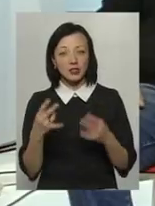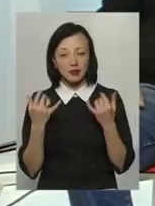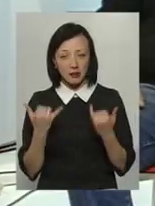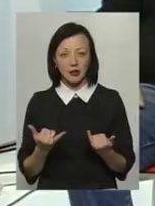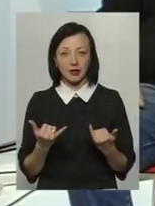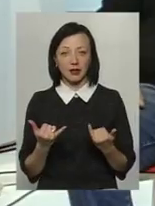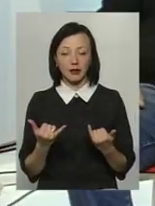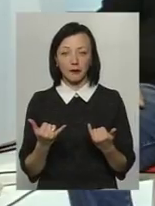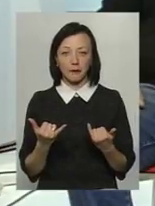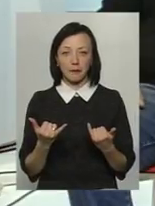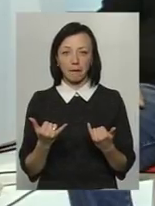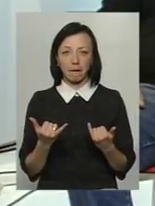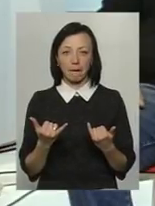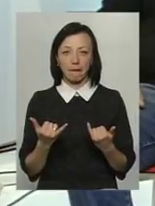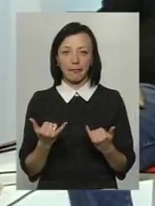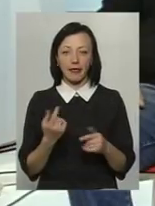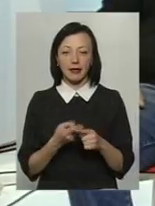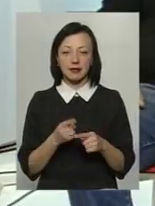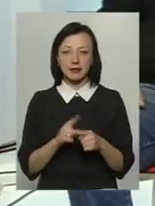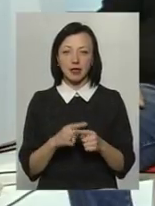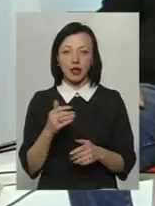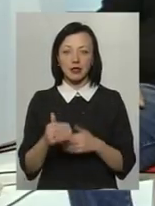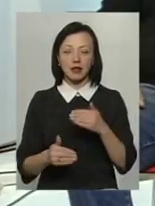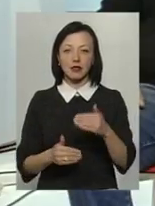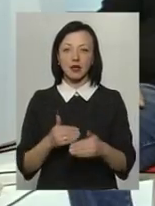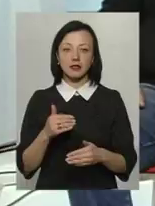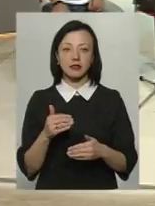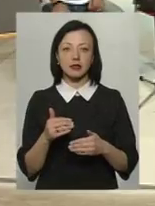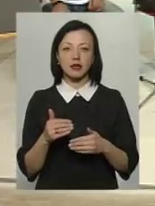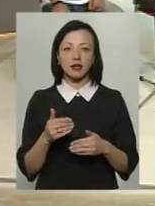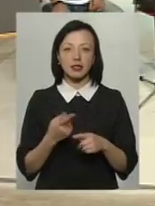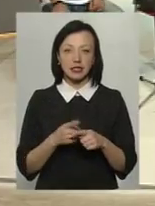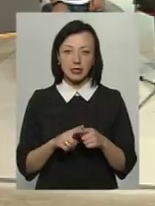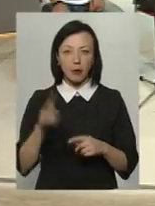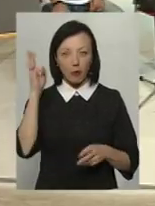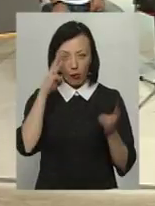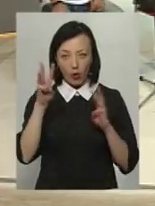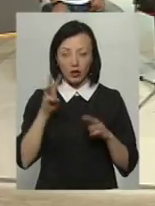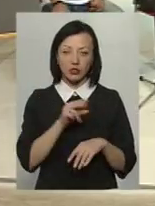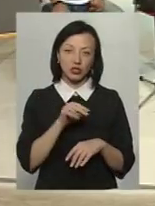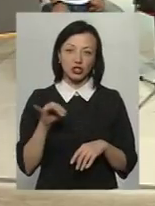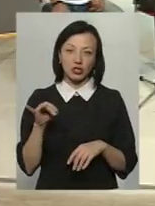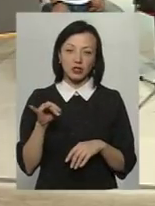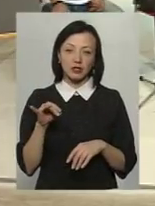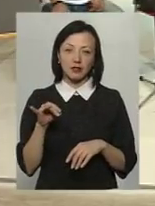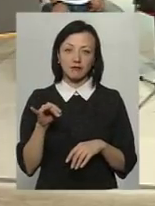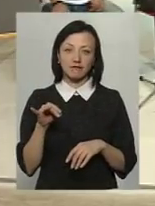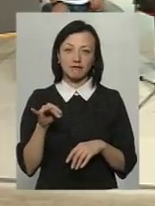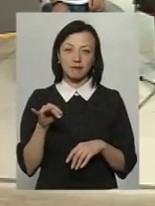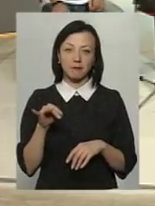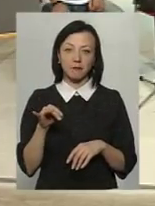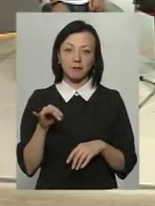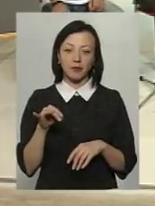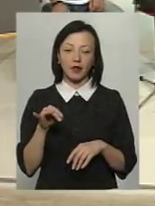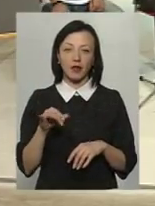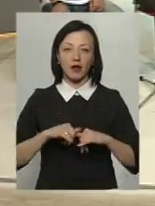ця тенденція це мода, чи все-таки тенденція, яка набирає